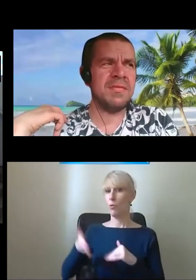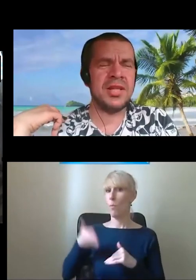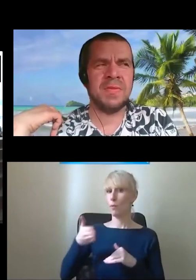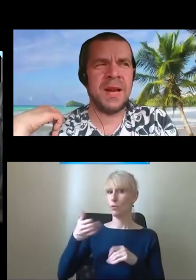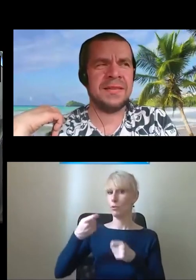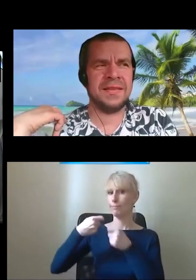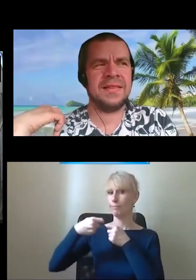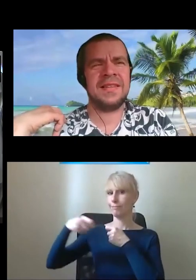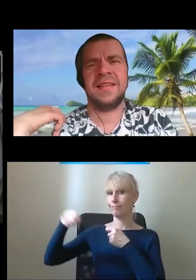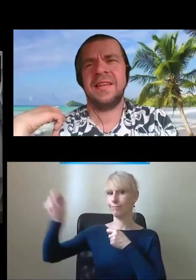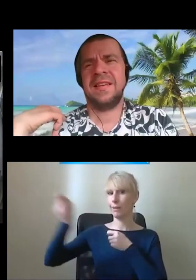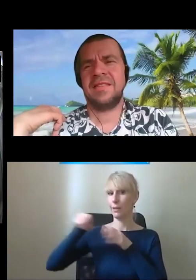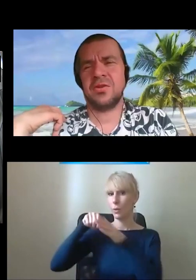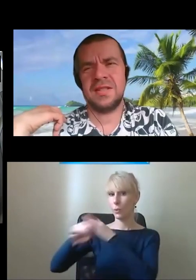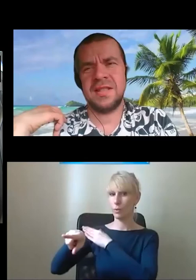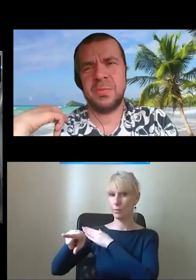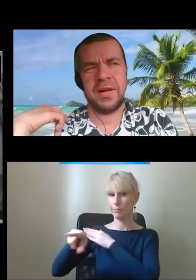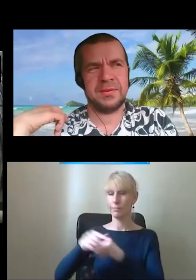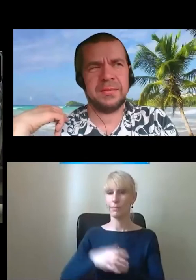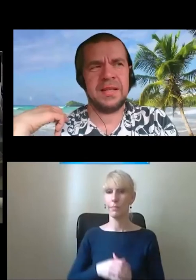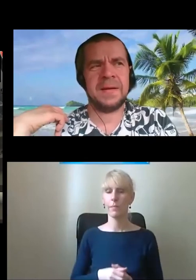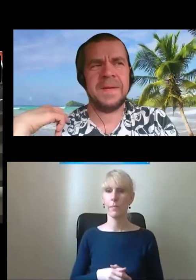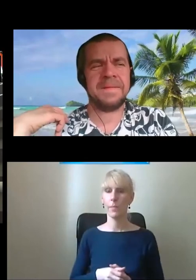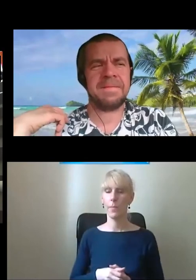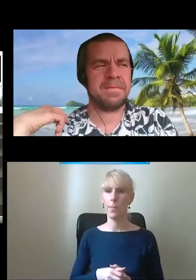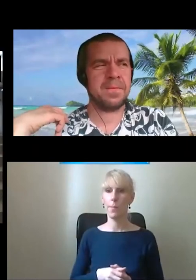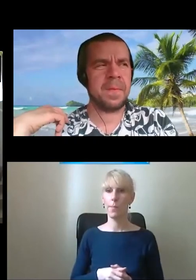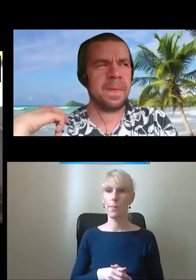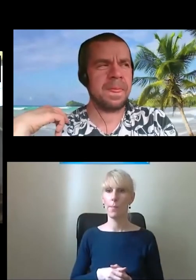powiedzmy, mieliśmy plan wykorzystać, pojechał sobie, tak?